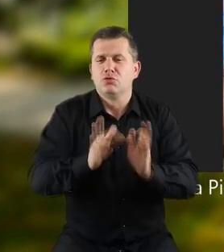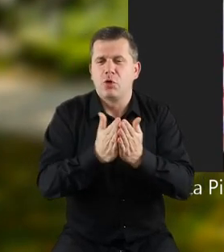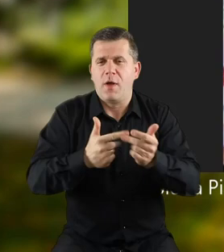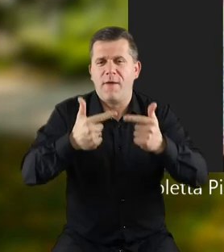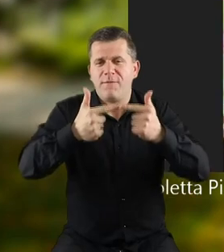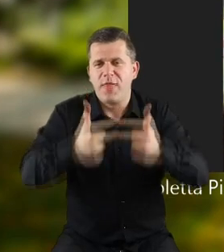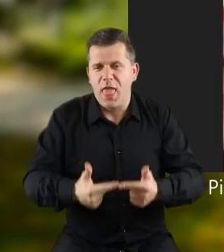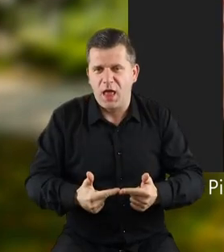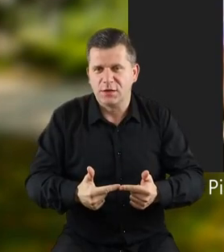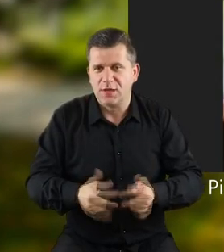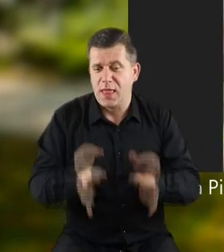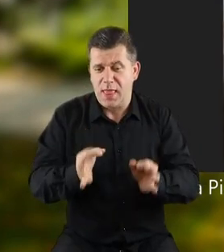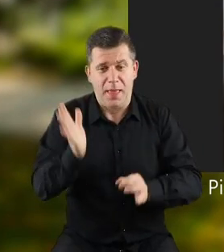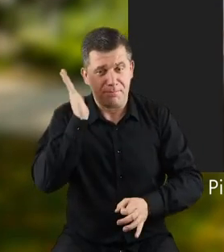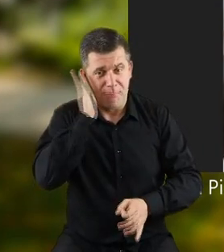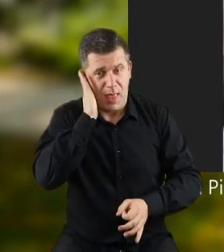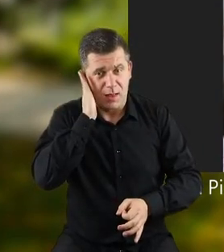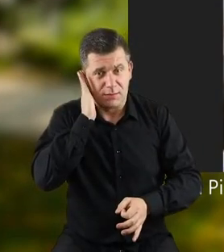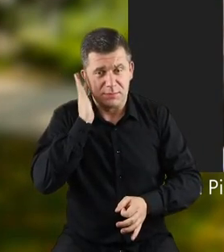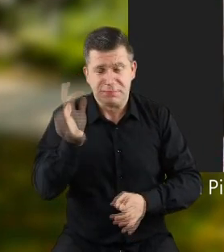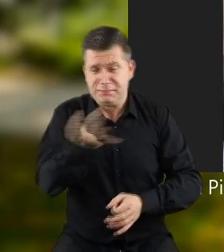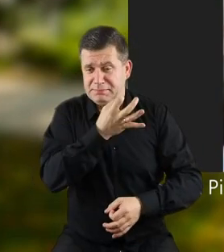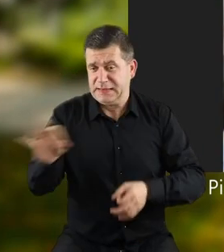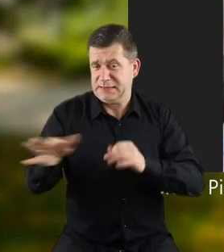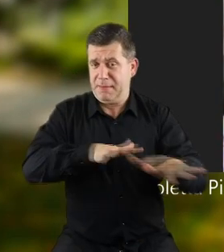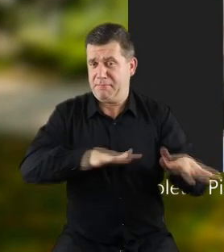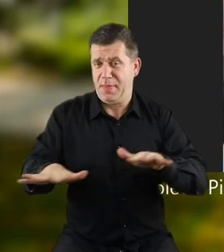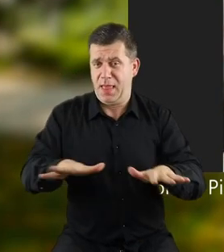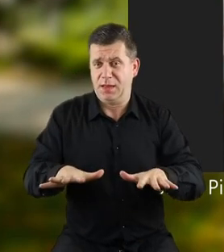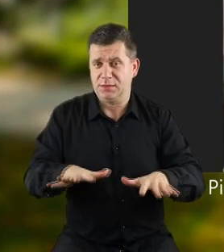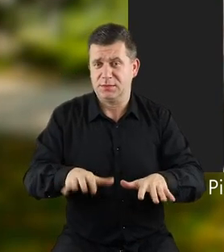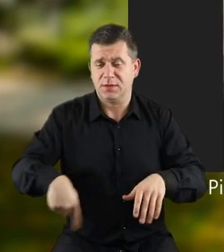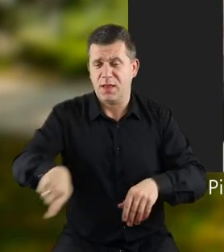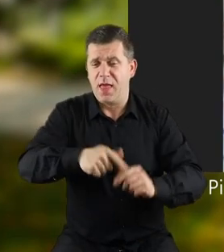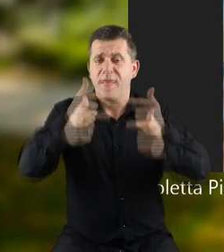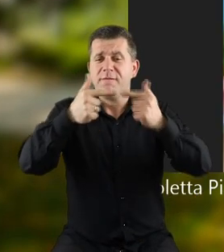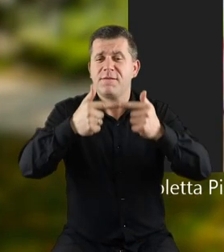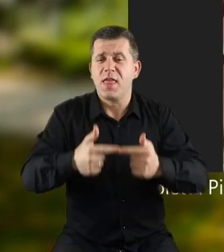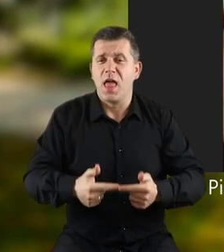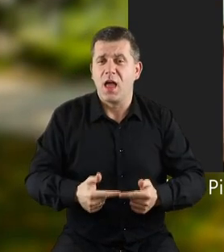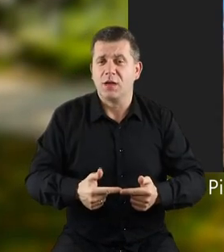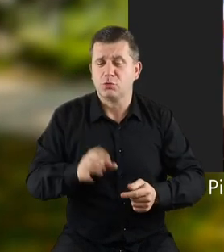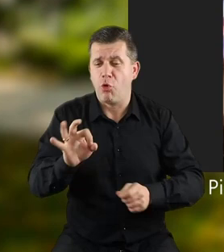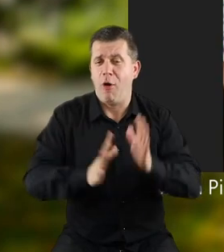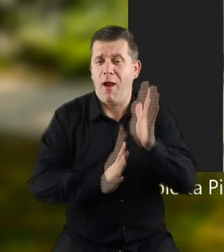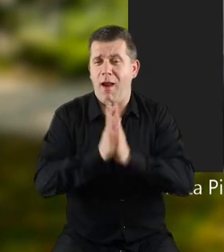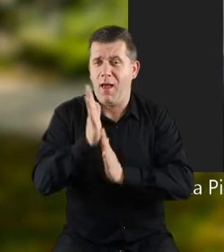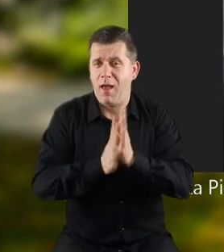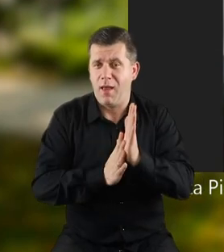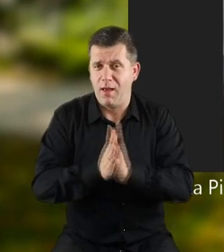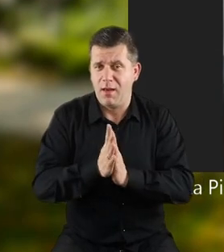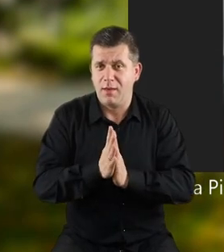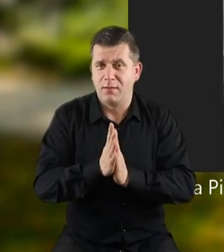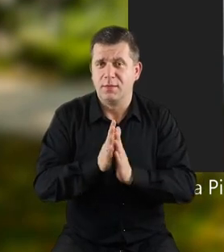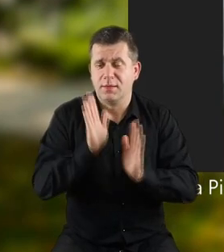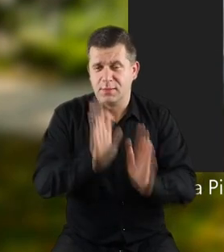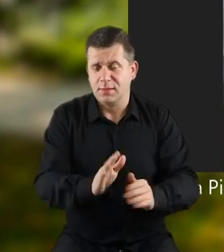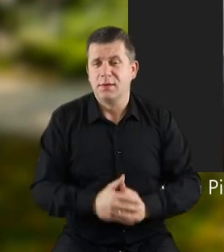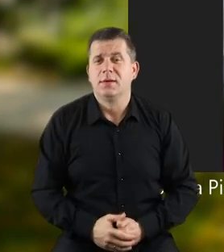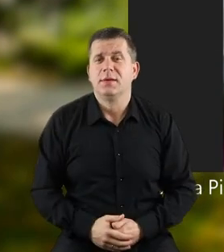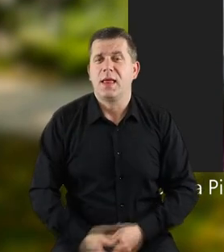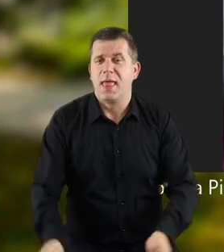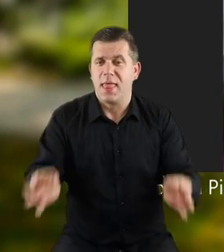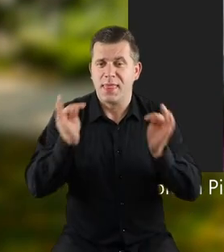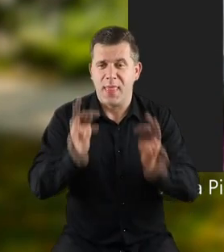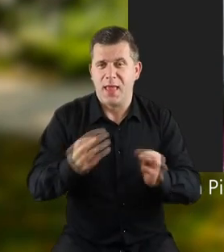wierszykami, a ponieważ teraz mieszkam w takim specyficznym miejscu, te wierszyki są właśnie o lesie. Ale o tym dzisiaj, moi